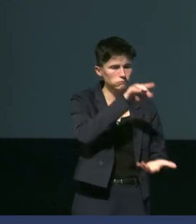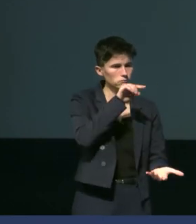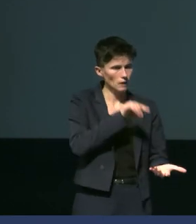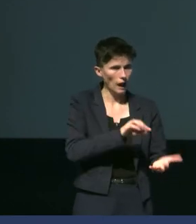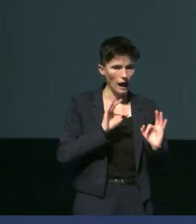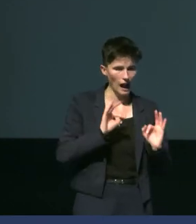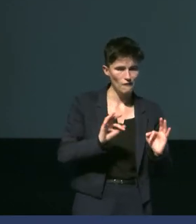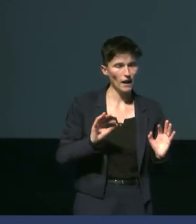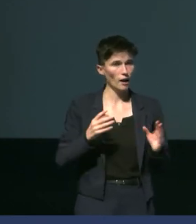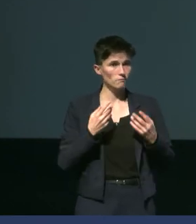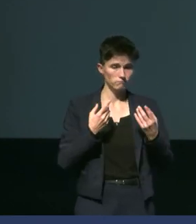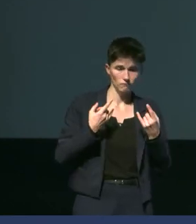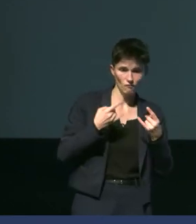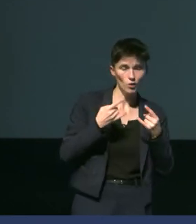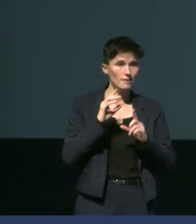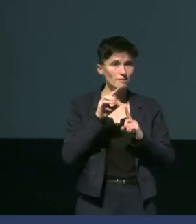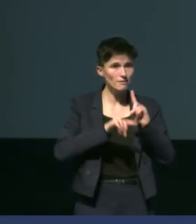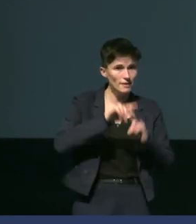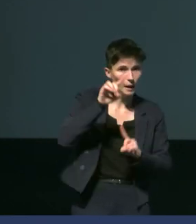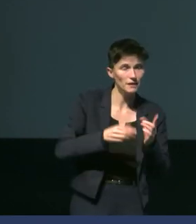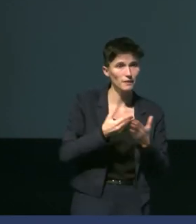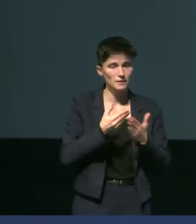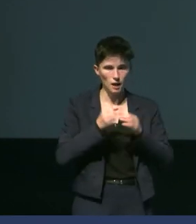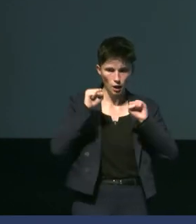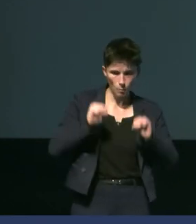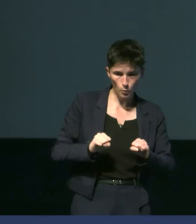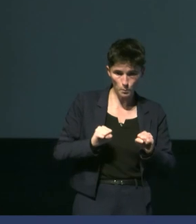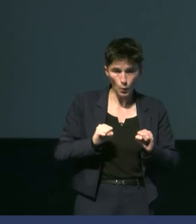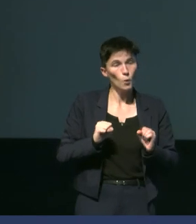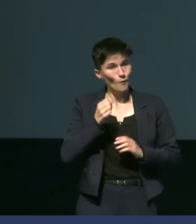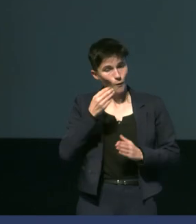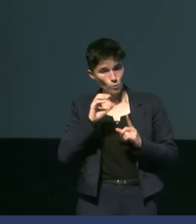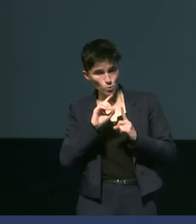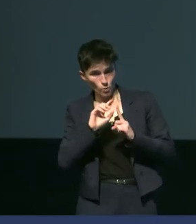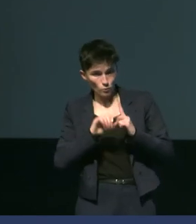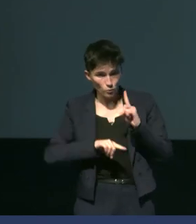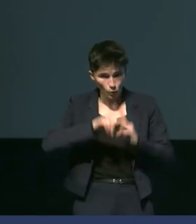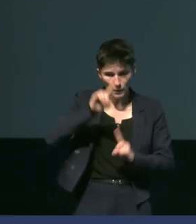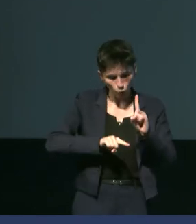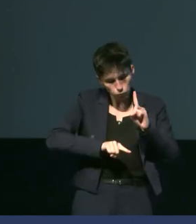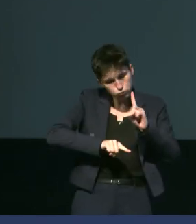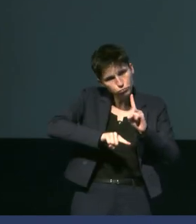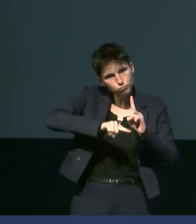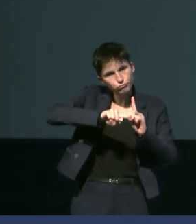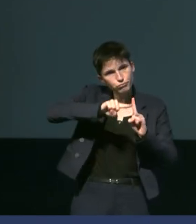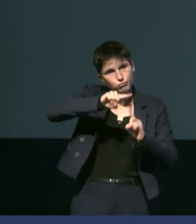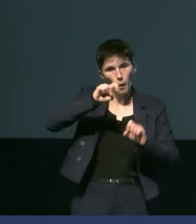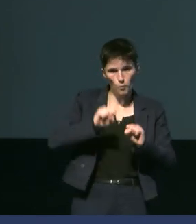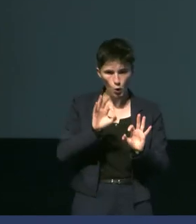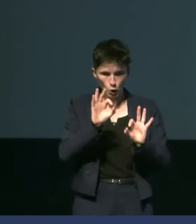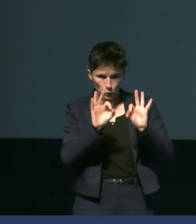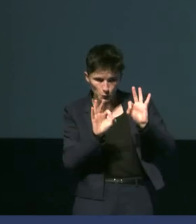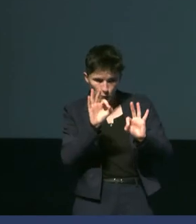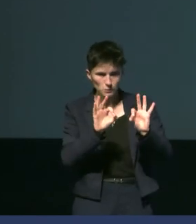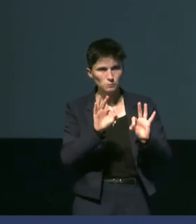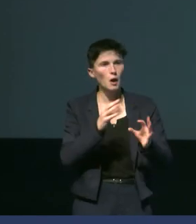fenêtres thermiques, on pense que ça va leur permettre de réguler cette réaugmentation de température. Imaginez que devant votre petite maison, vous avez une